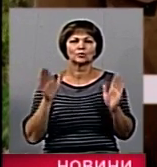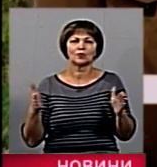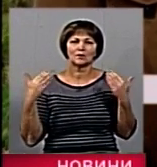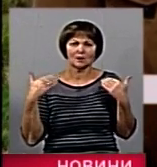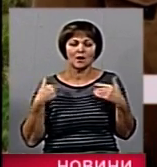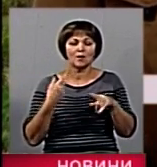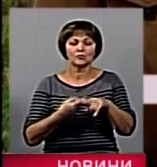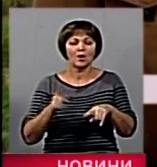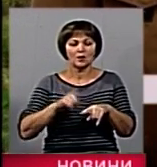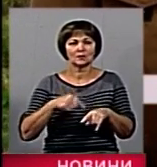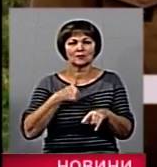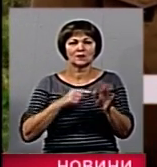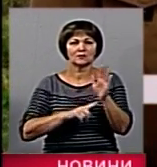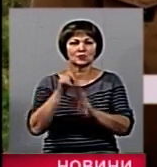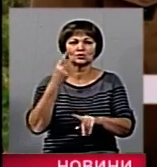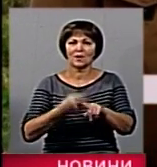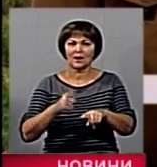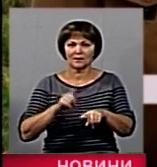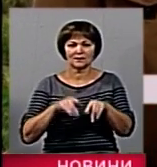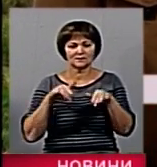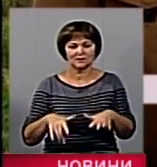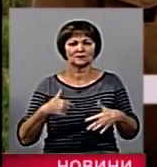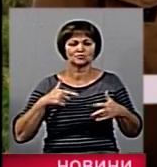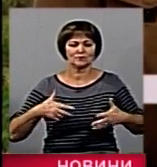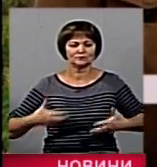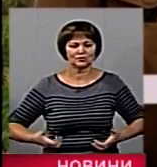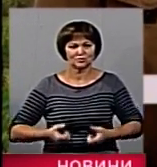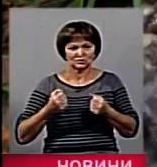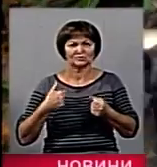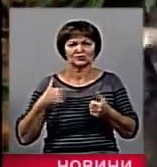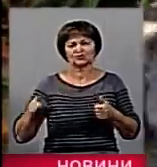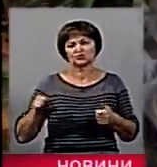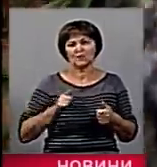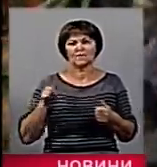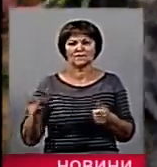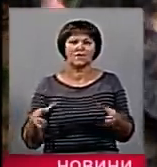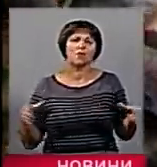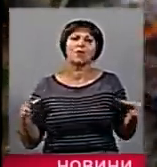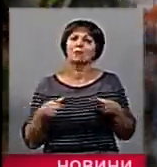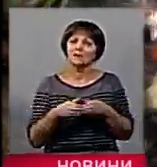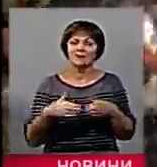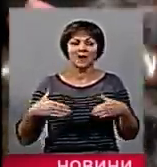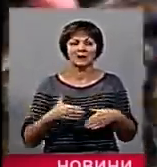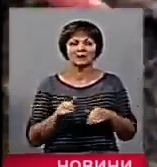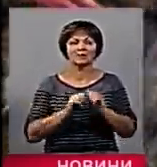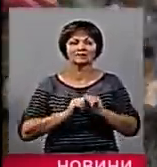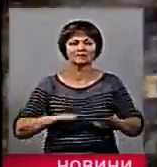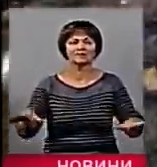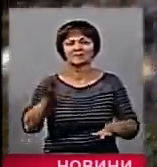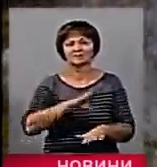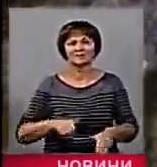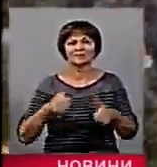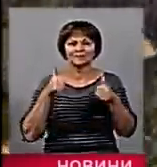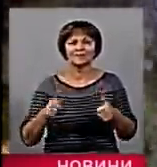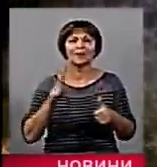тому ми почали це справи, підтримайте нас, будь ласка, і ми вас чекаємо в команді. Рибу випустили, все пройшло успішно, навіть